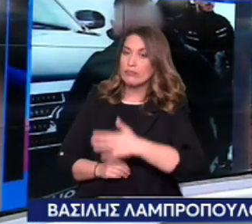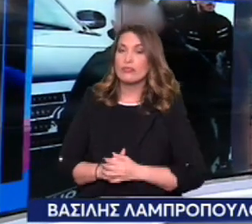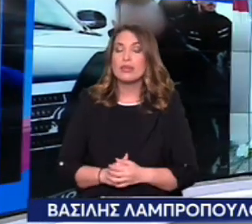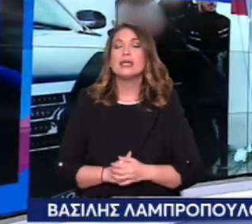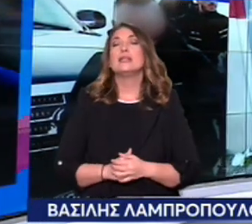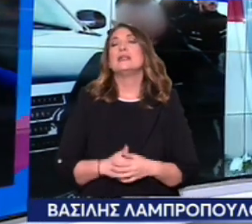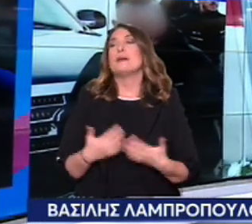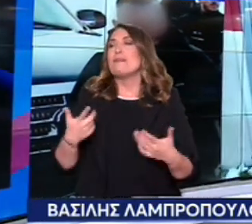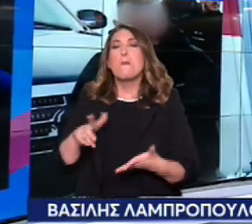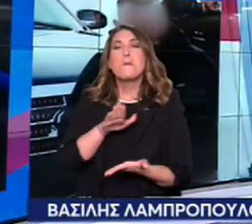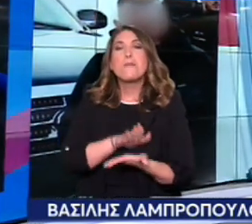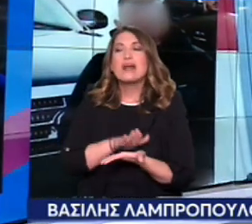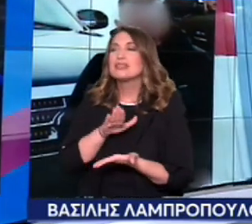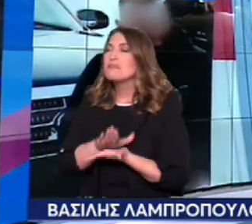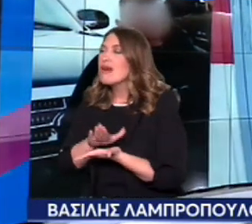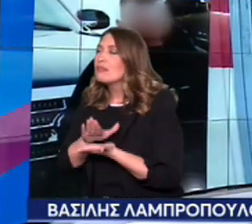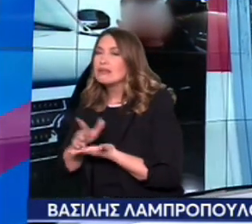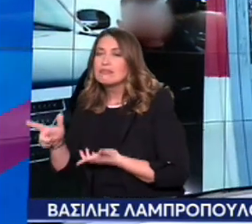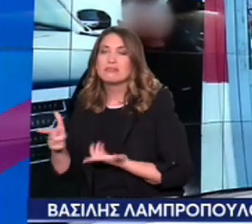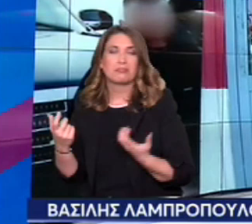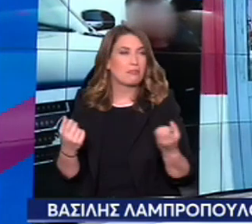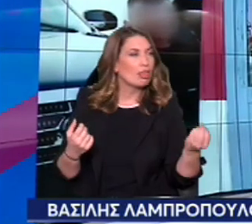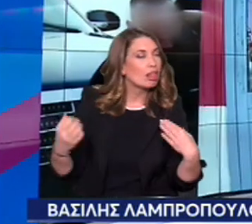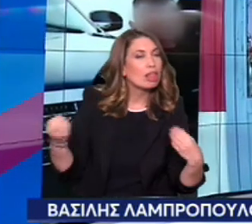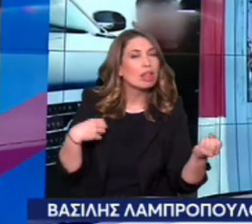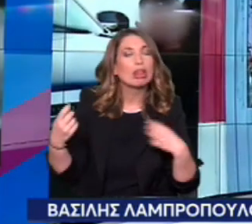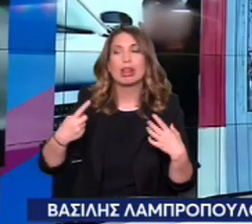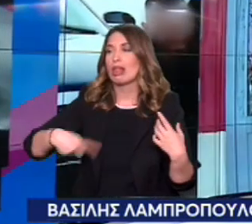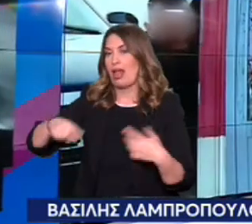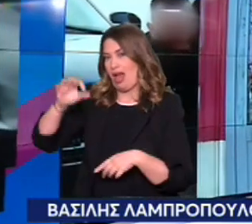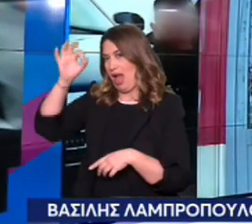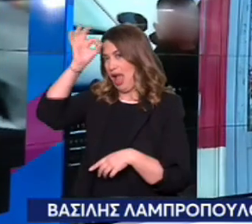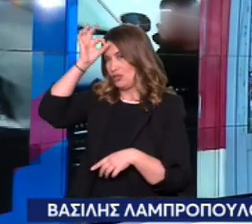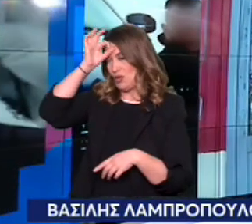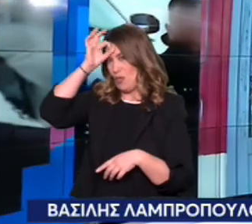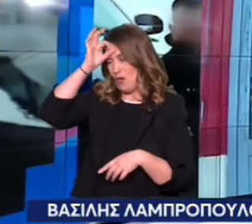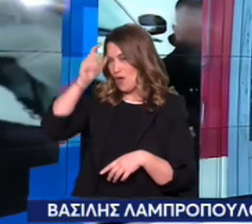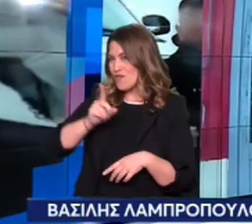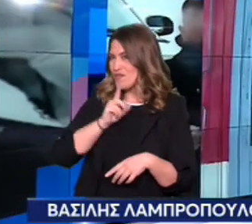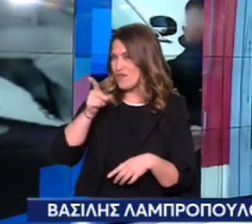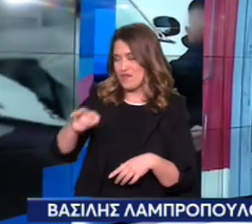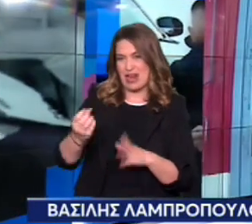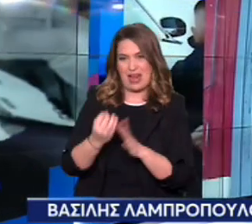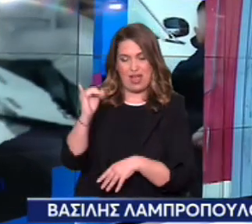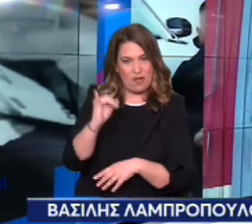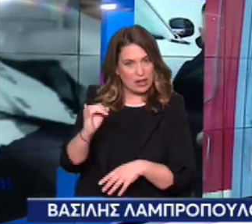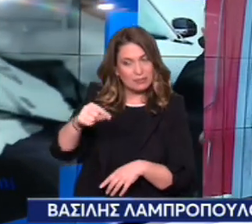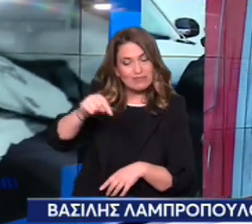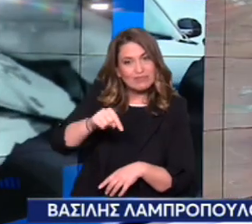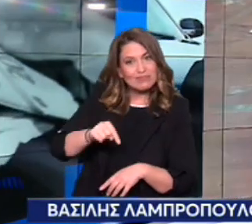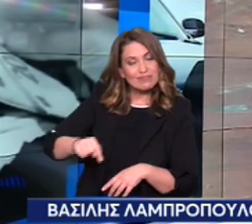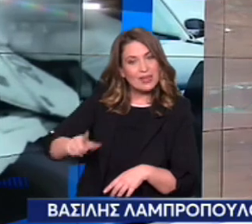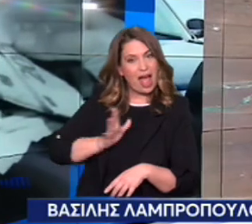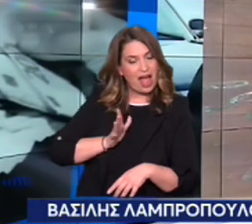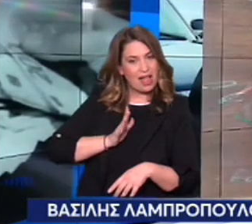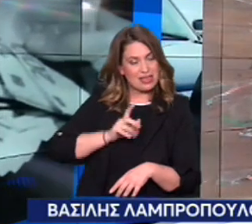πληροφορίες που τέθηκαν υπόψη των αστυνομικών από την πλευρά εμπλεκομένων σε αυτό το επεισόδιο υπήρξαν μερικοί άνθρωποι με τους οποίους ήρθαν